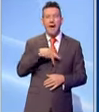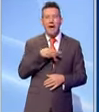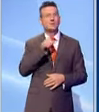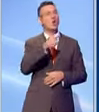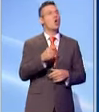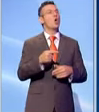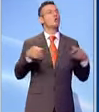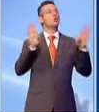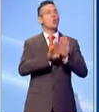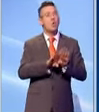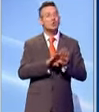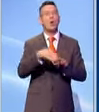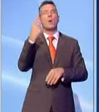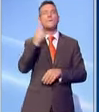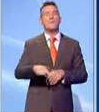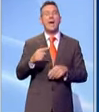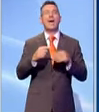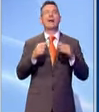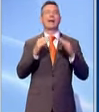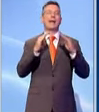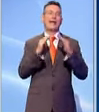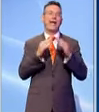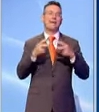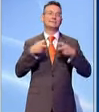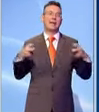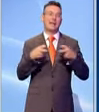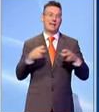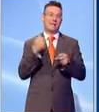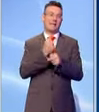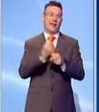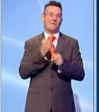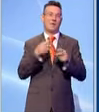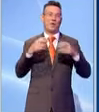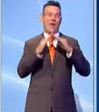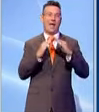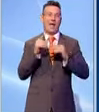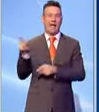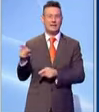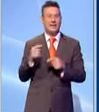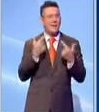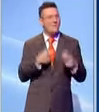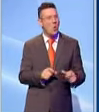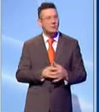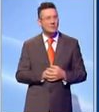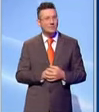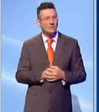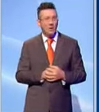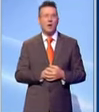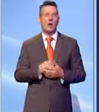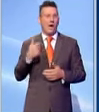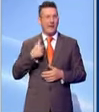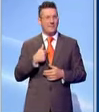smart working? Perché tutto questo? Le spiego. Mi hanno dato del neoluddista, se vuole